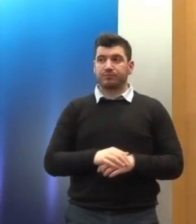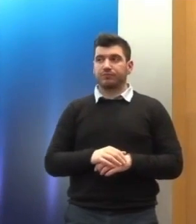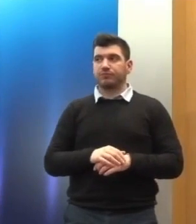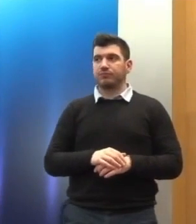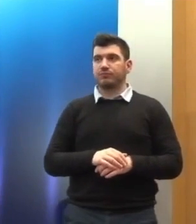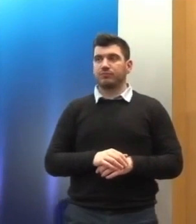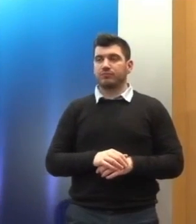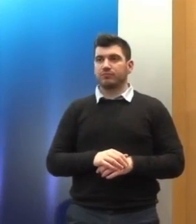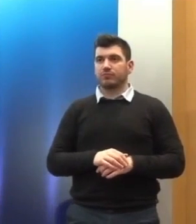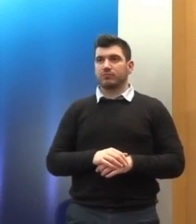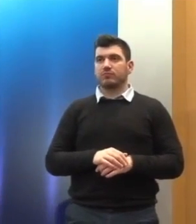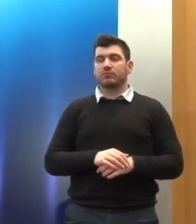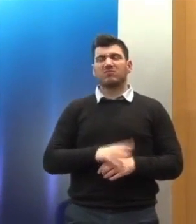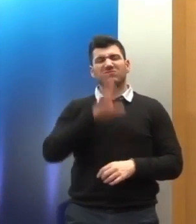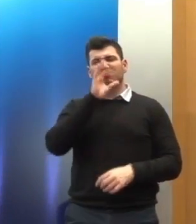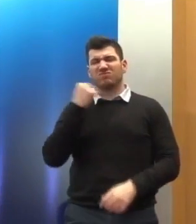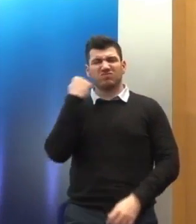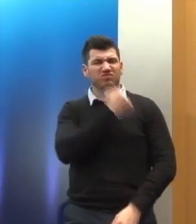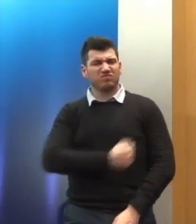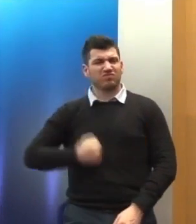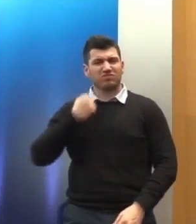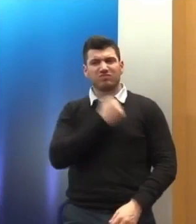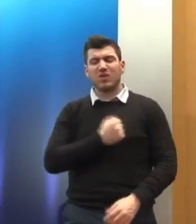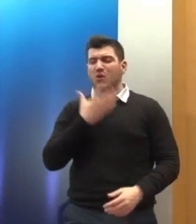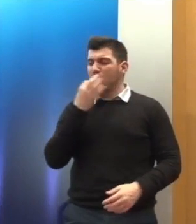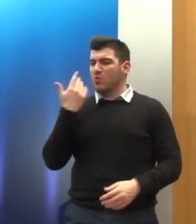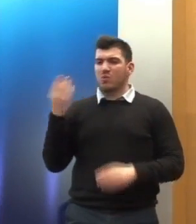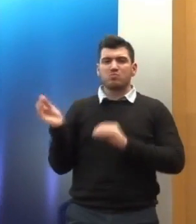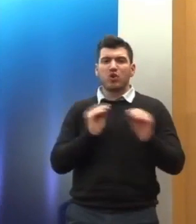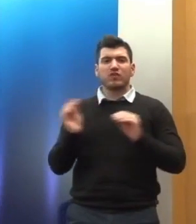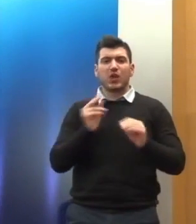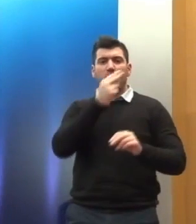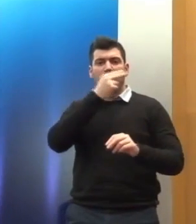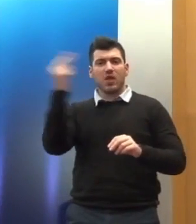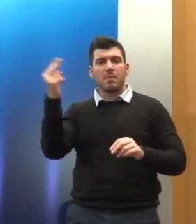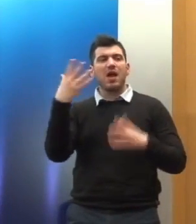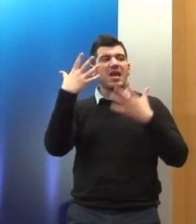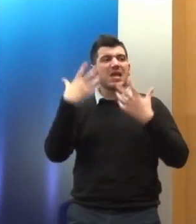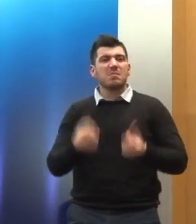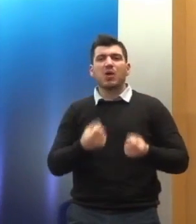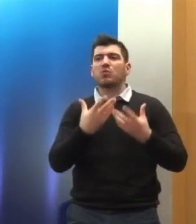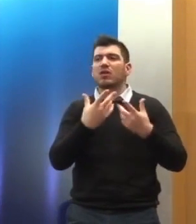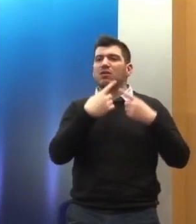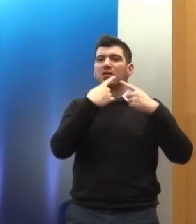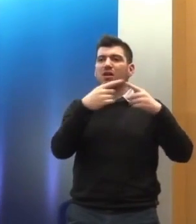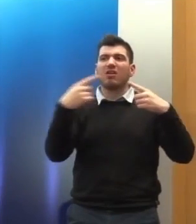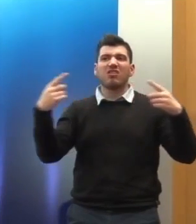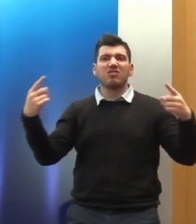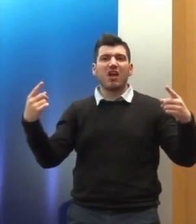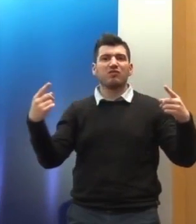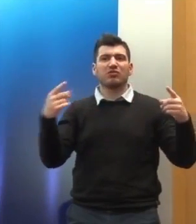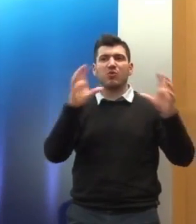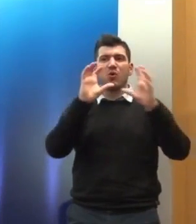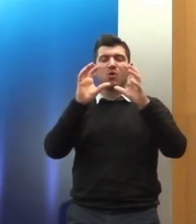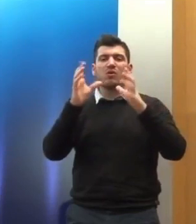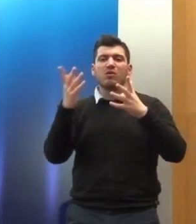έχω στενοχώριας για το γεγονός ότι γύρω από το προσφυγικό, τον τελευταίο έναν άμιση χρόνο έχουν εκφραστεί φωνές οι οποίες απαξιώνουν το ρόλο των μη